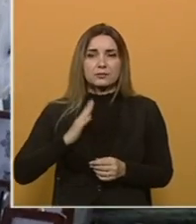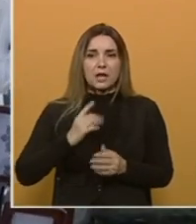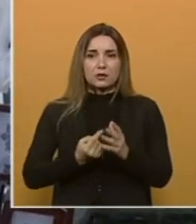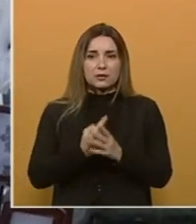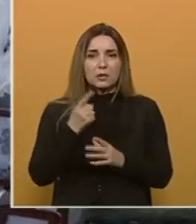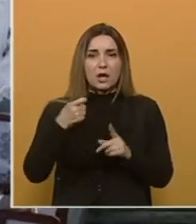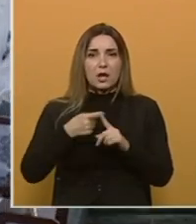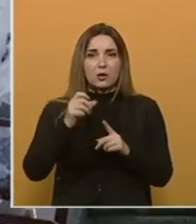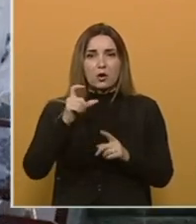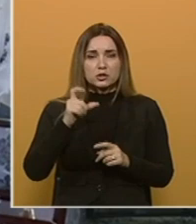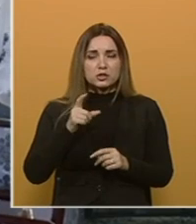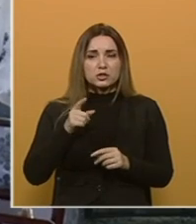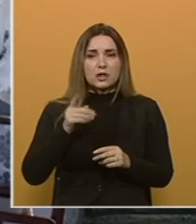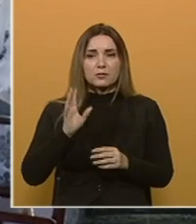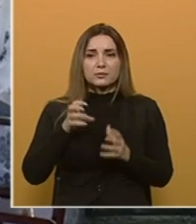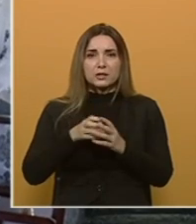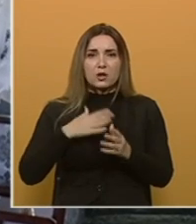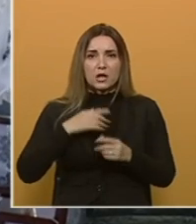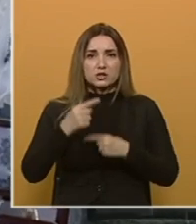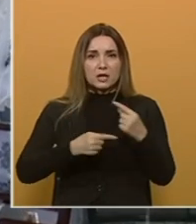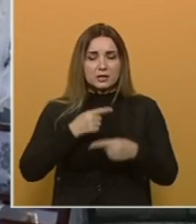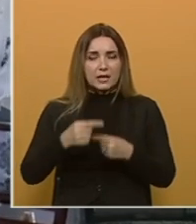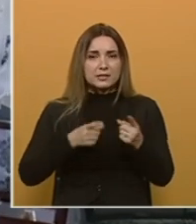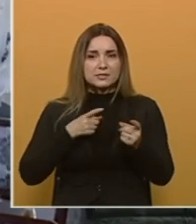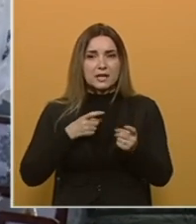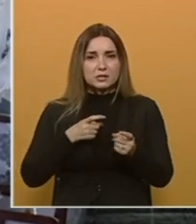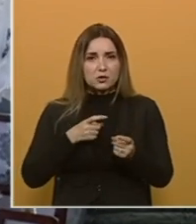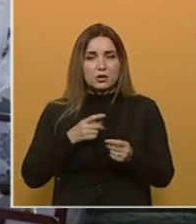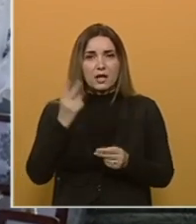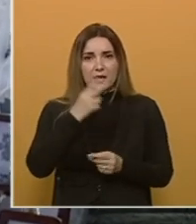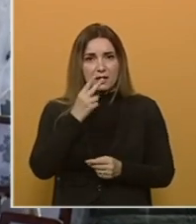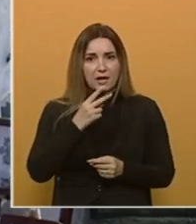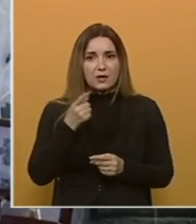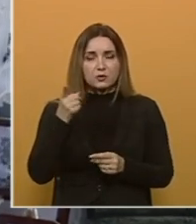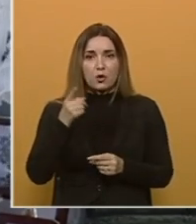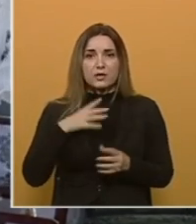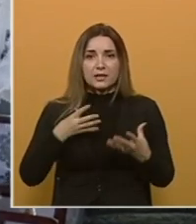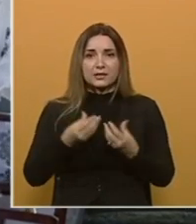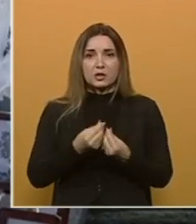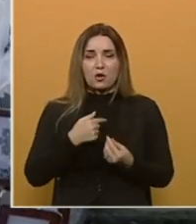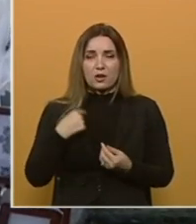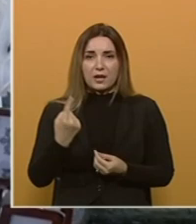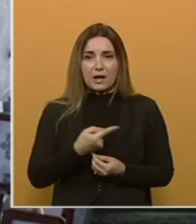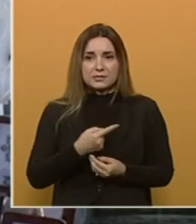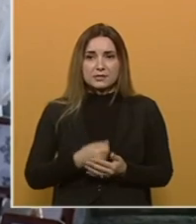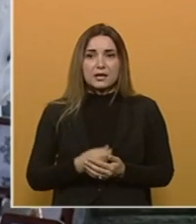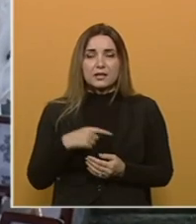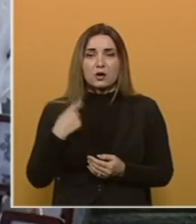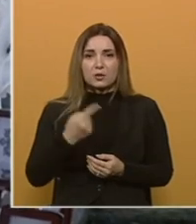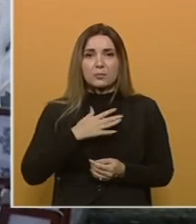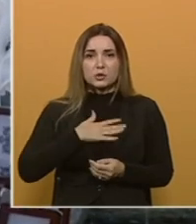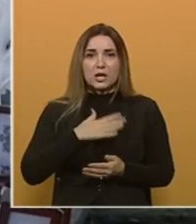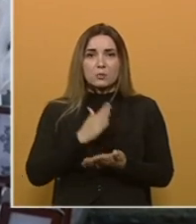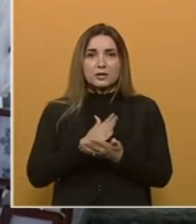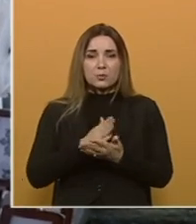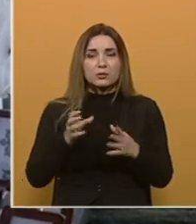Kočić je dio naše tradicije, dio naše istorije i naravno Kočić je dio nas. Tako da i mi želimo da